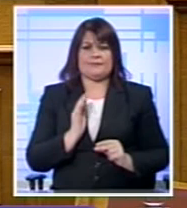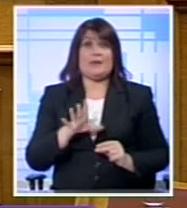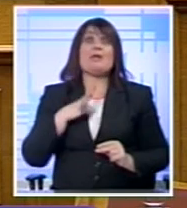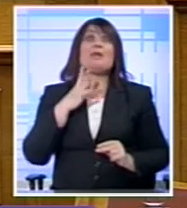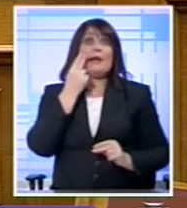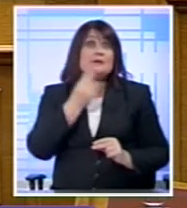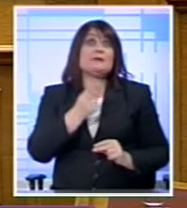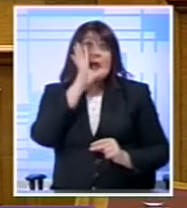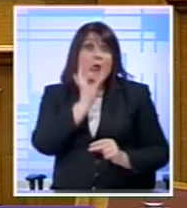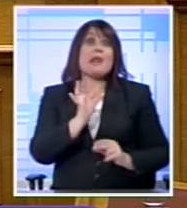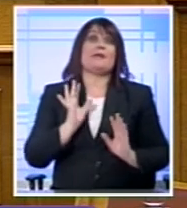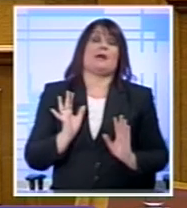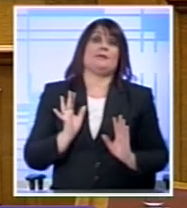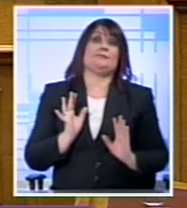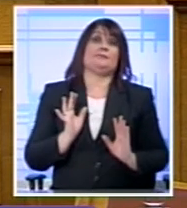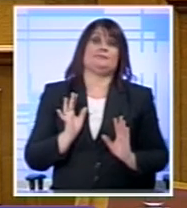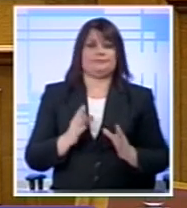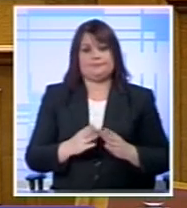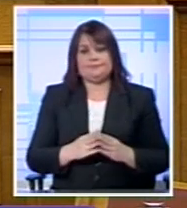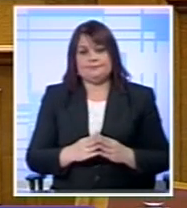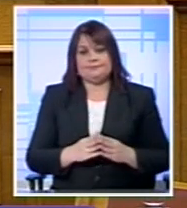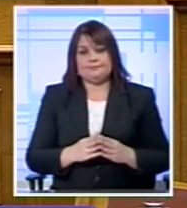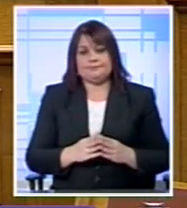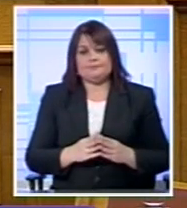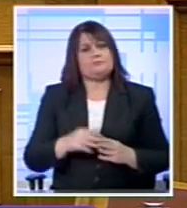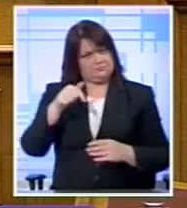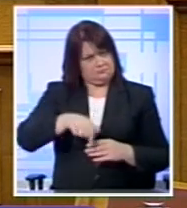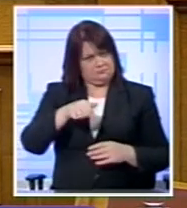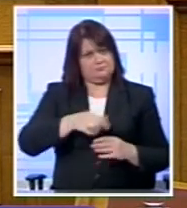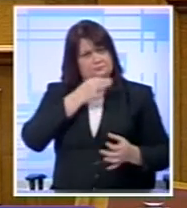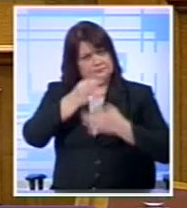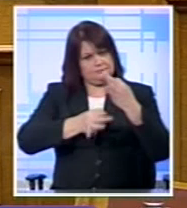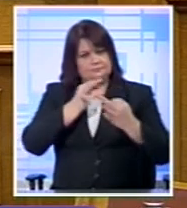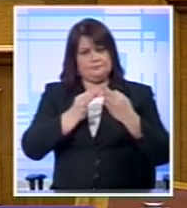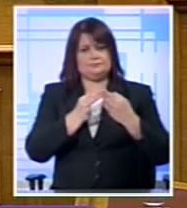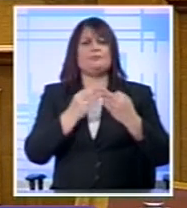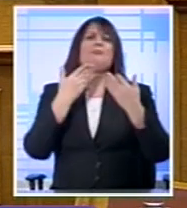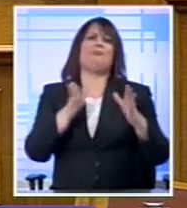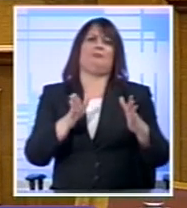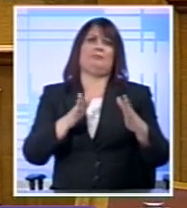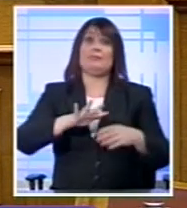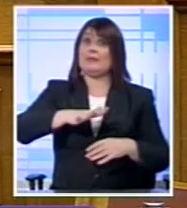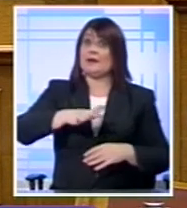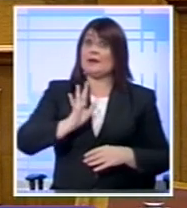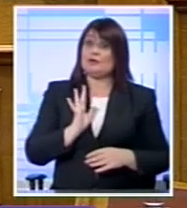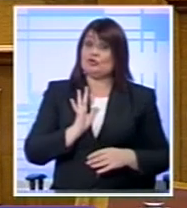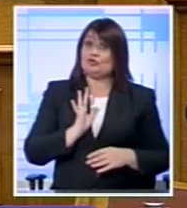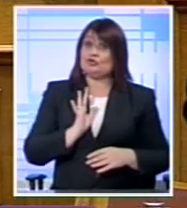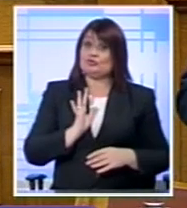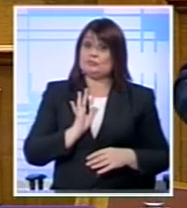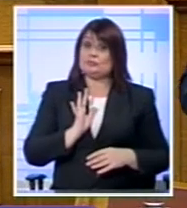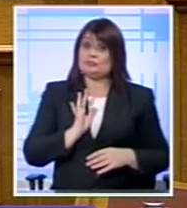αλήθειες Και όταν αναφερόμασταν Και εδώ σε αυτή την αίθουσα Και σε δημόσιες δηλώσεις Την πιθανότητα αυτής της εκδοχής